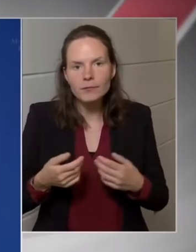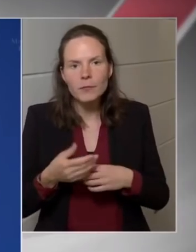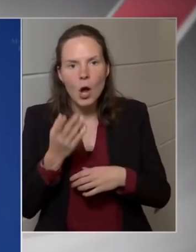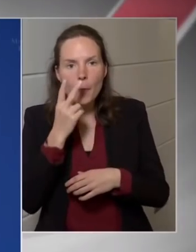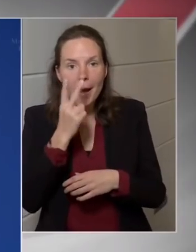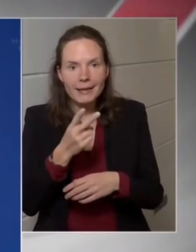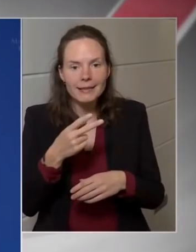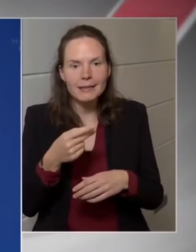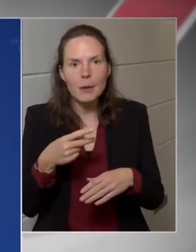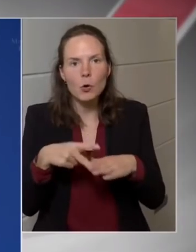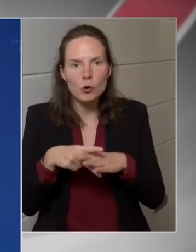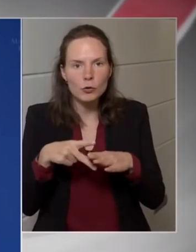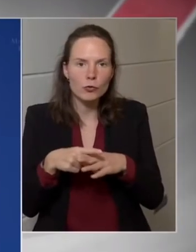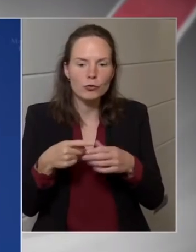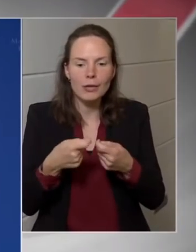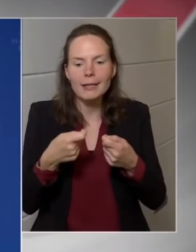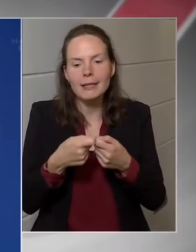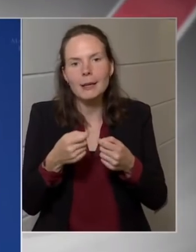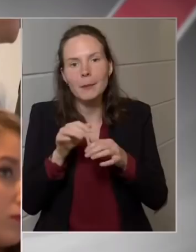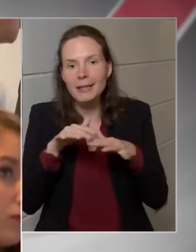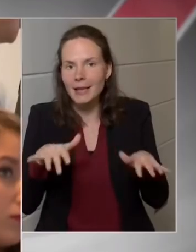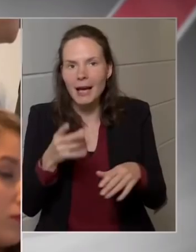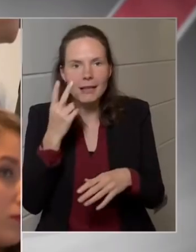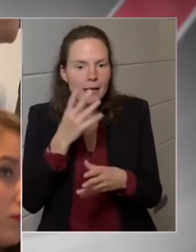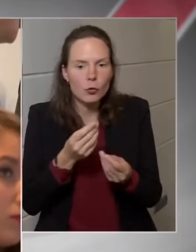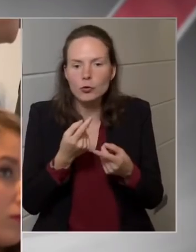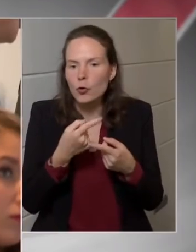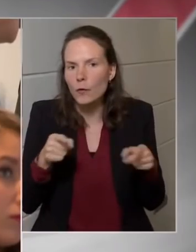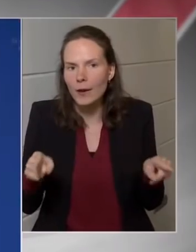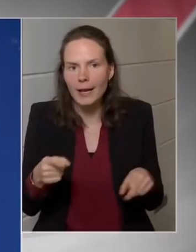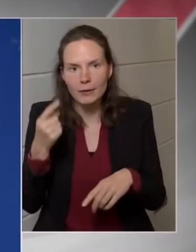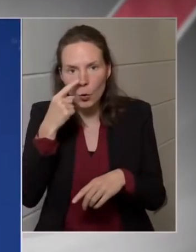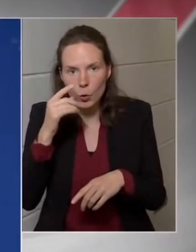sokfélét oroszt is. Milyen félét látném?